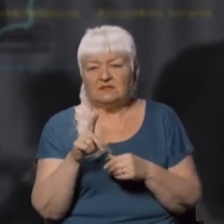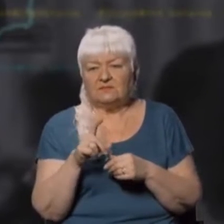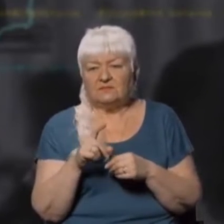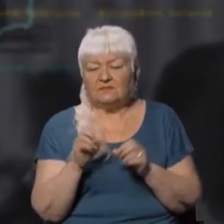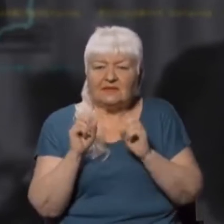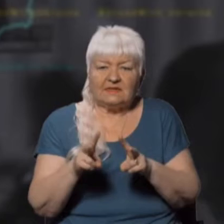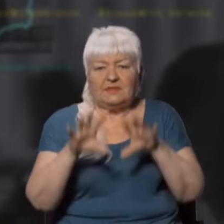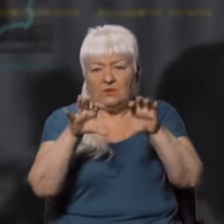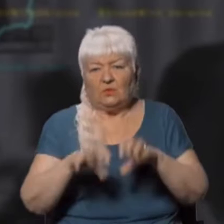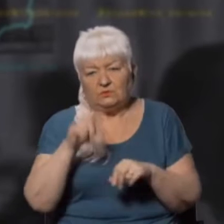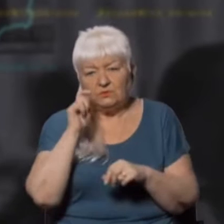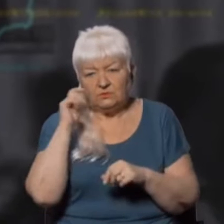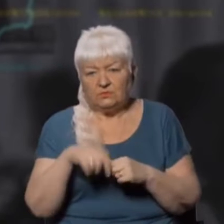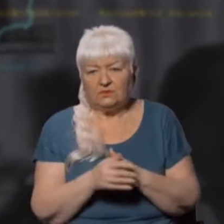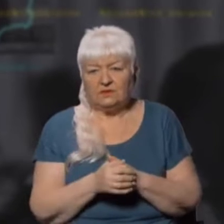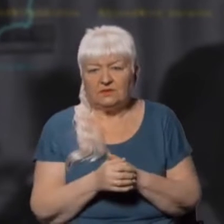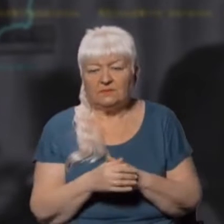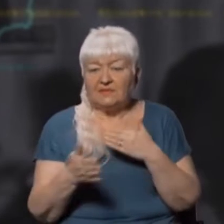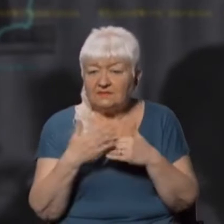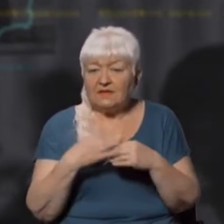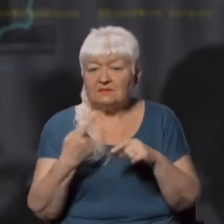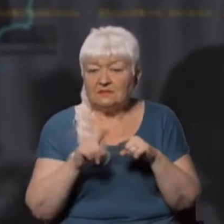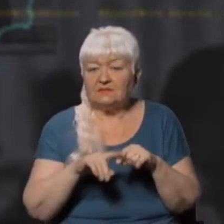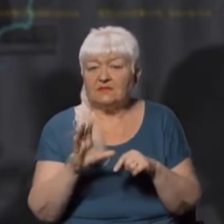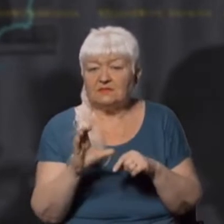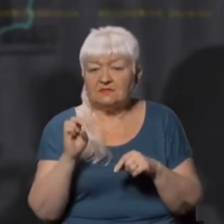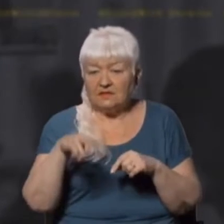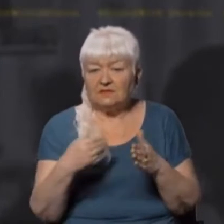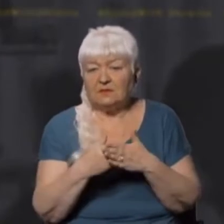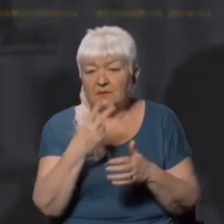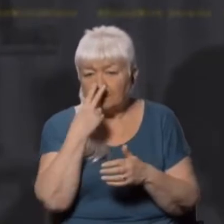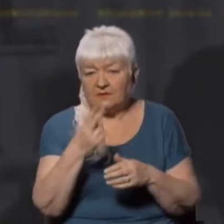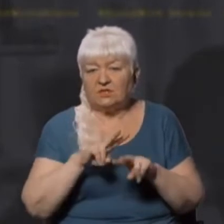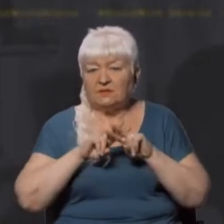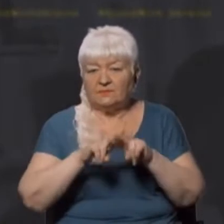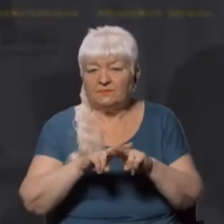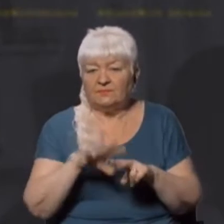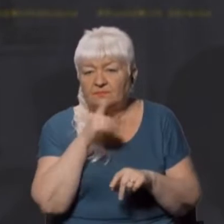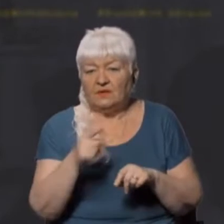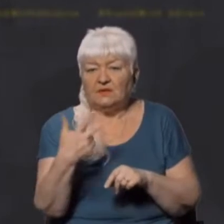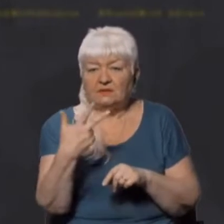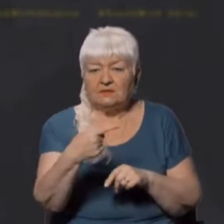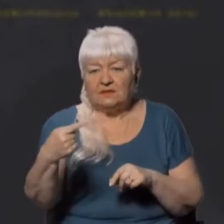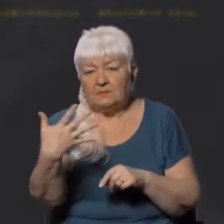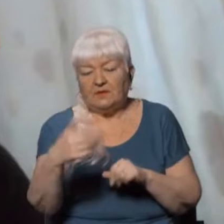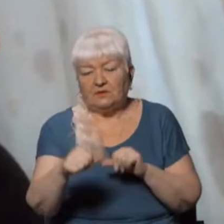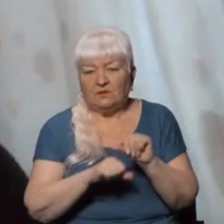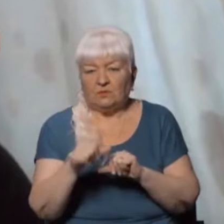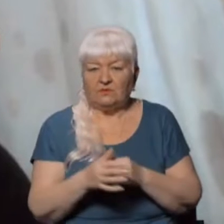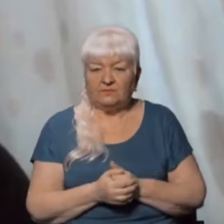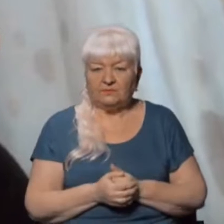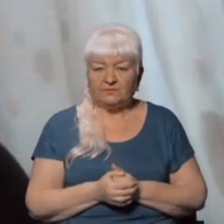Кримінального кодексу України. Санкція цієї статті передбачає позбавлення волі на строк від 3 до 5 років.